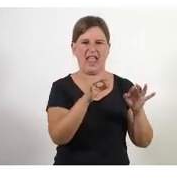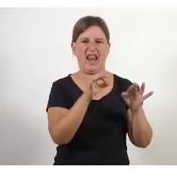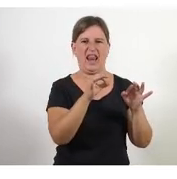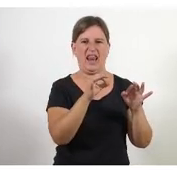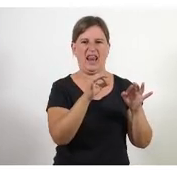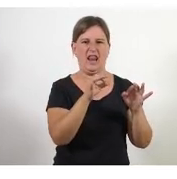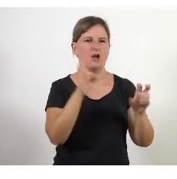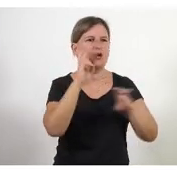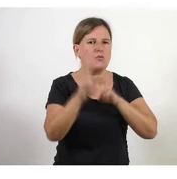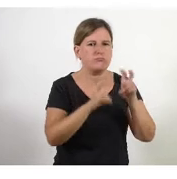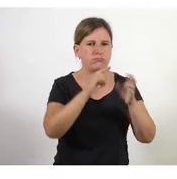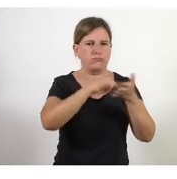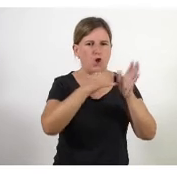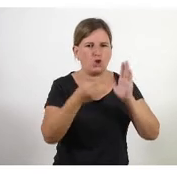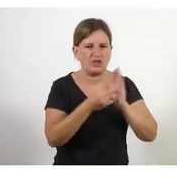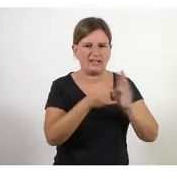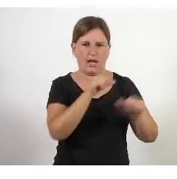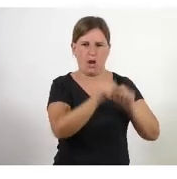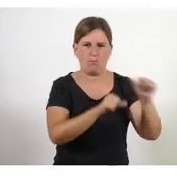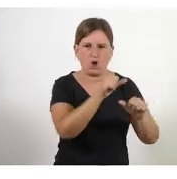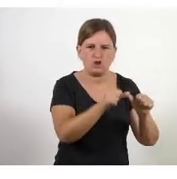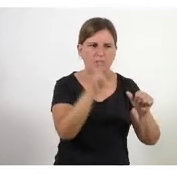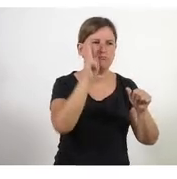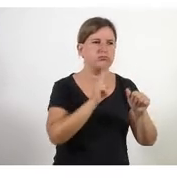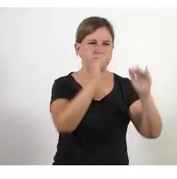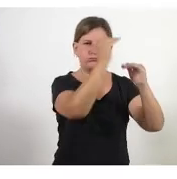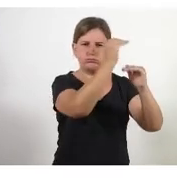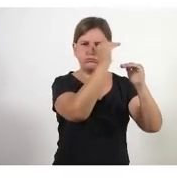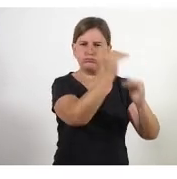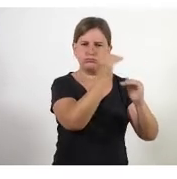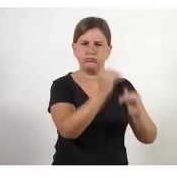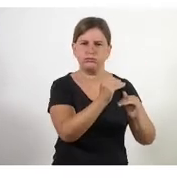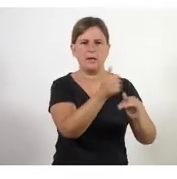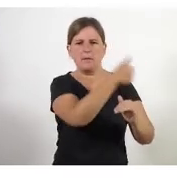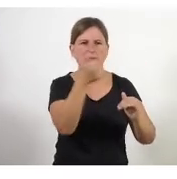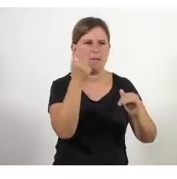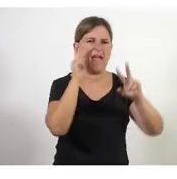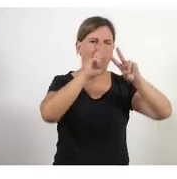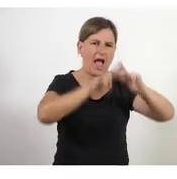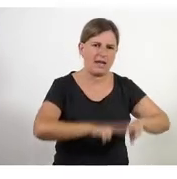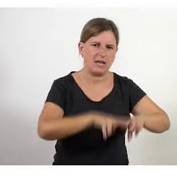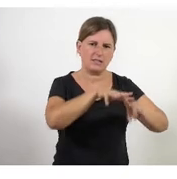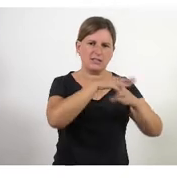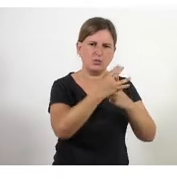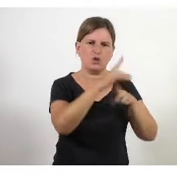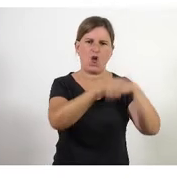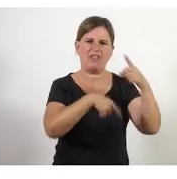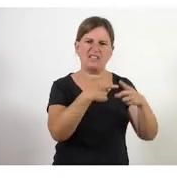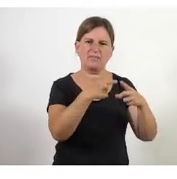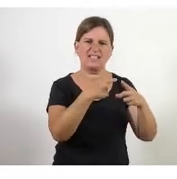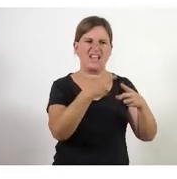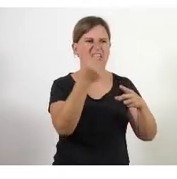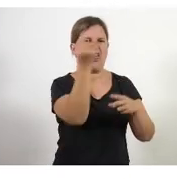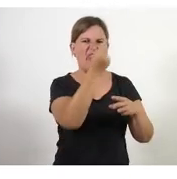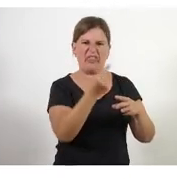molt predictiva basada en processos on tenim molt clar que primer es fa un anàlisi de la situació després un disseny